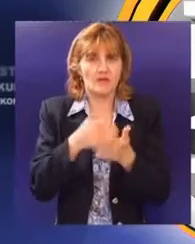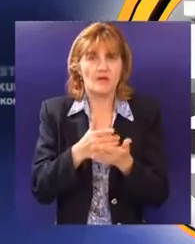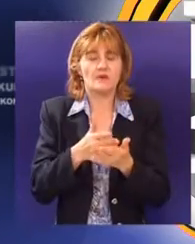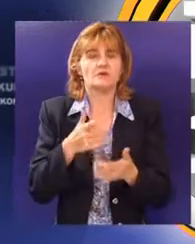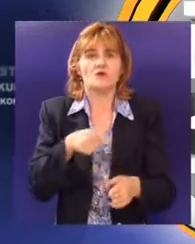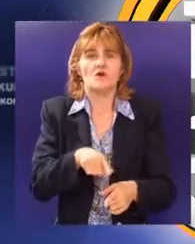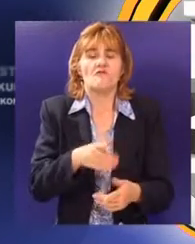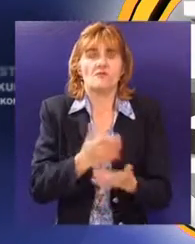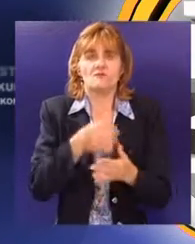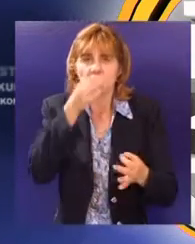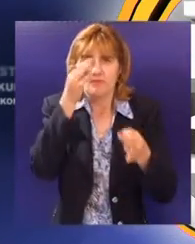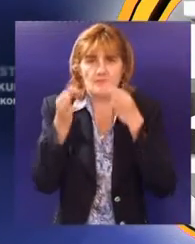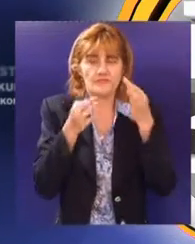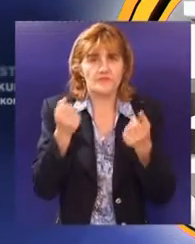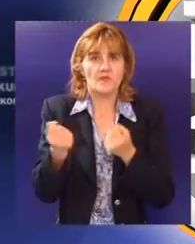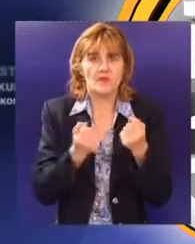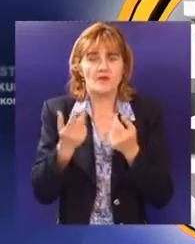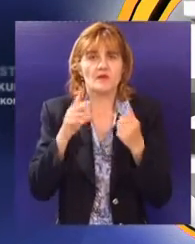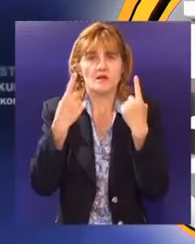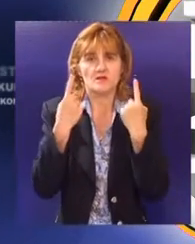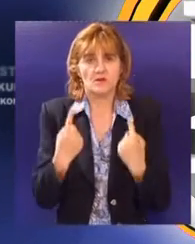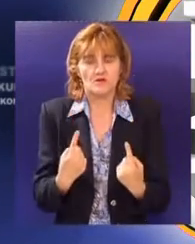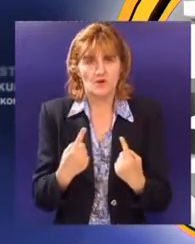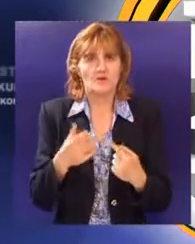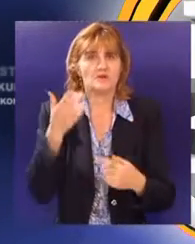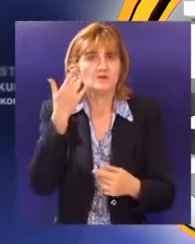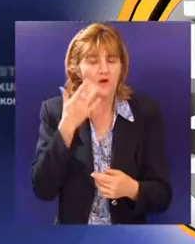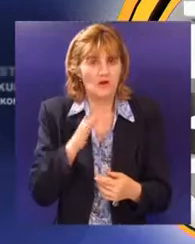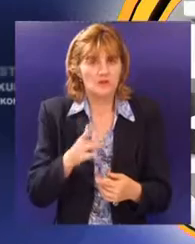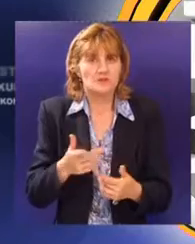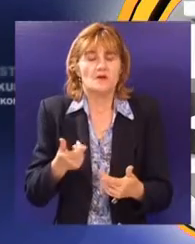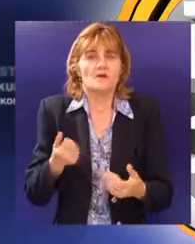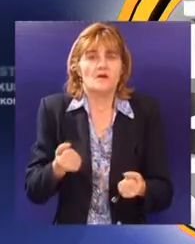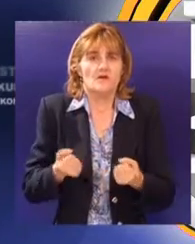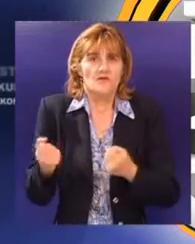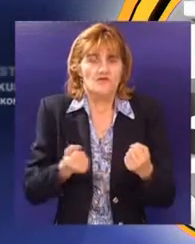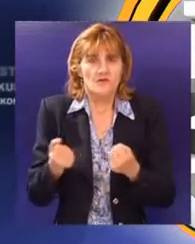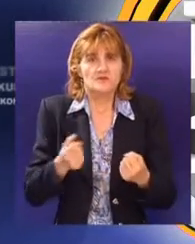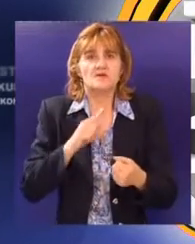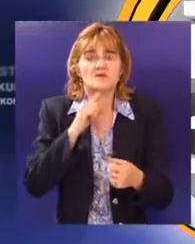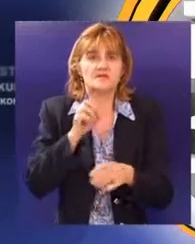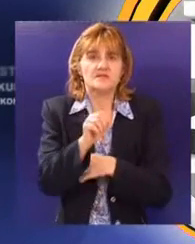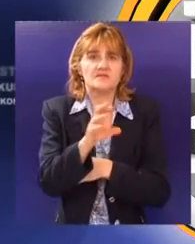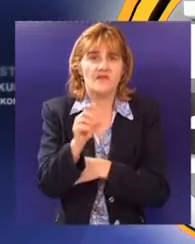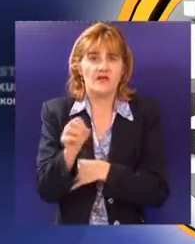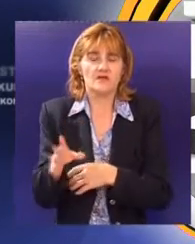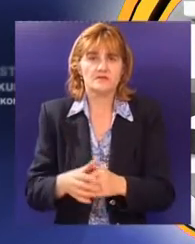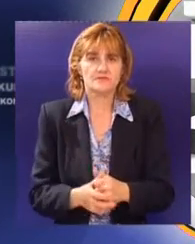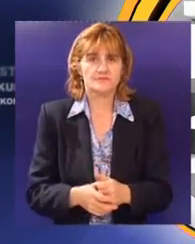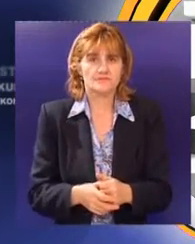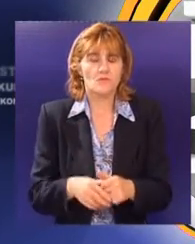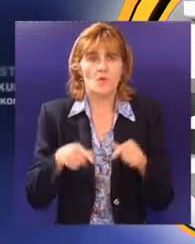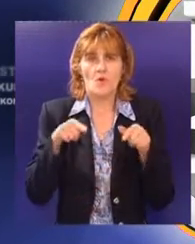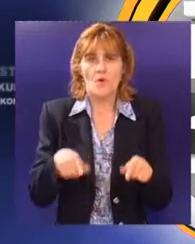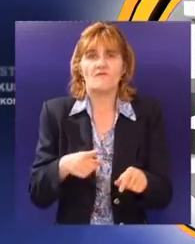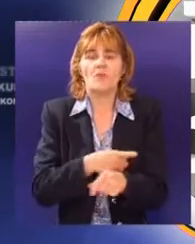vozilima će se proveravati ispravnost kočijenog sistema, ispravnost uređaja za upravljanje, kao i ispravnost svetlosnih uređaja. U